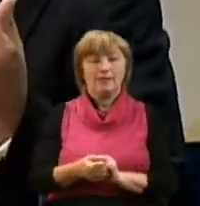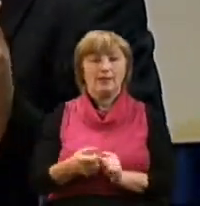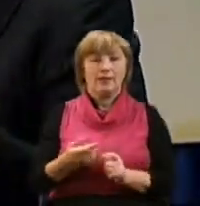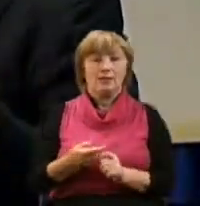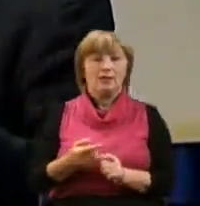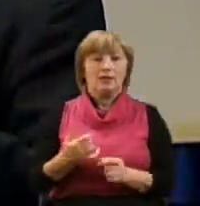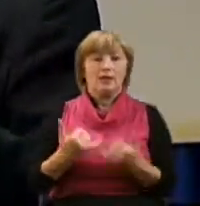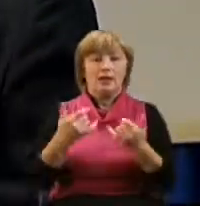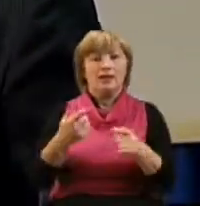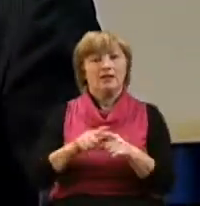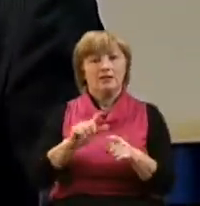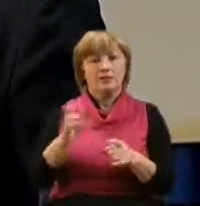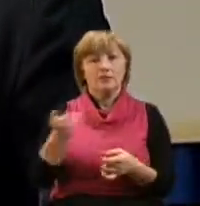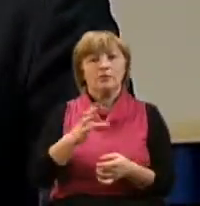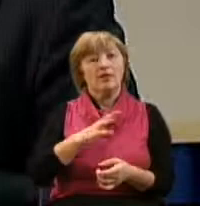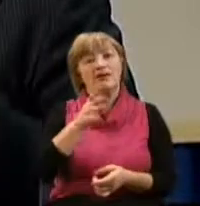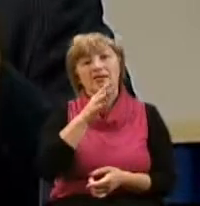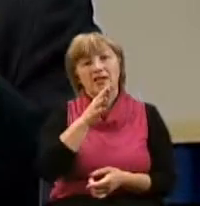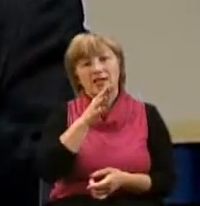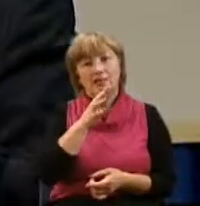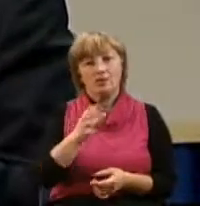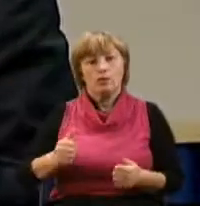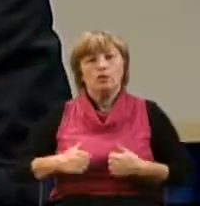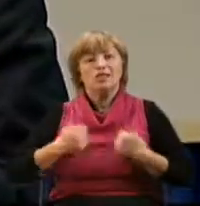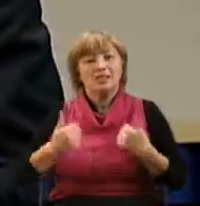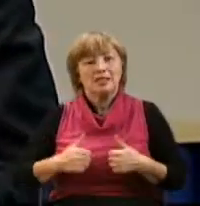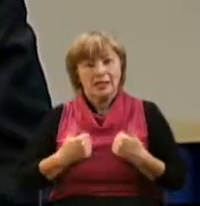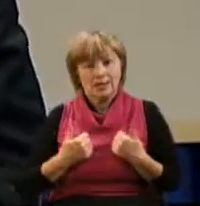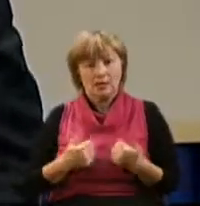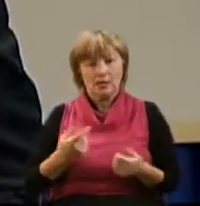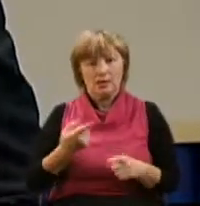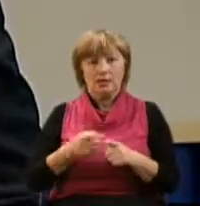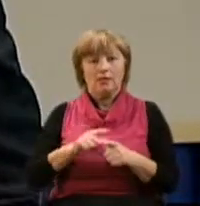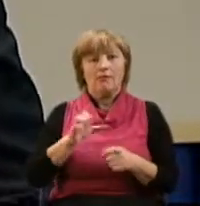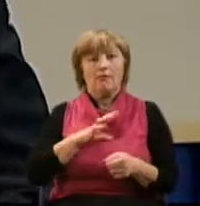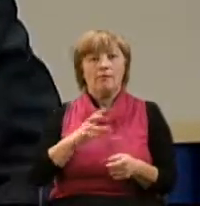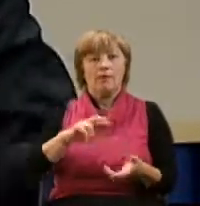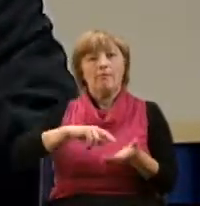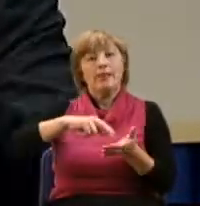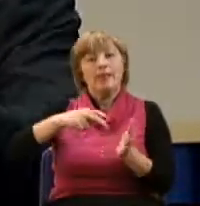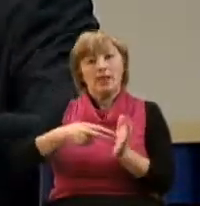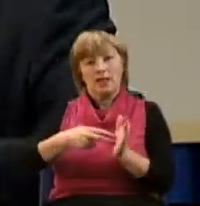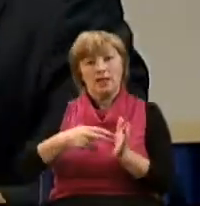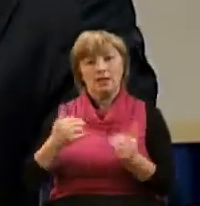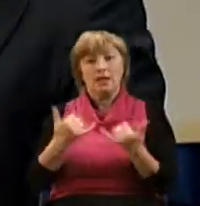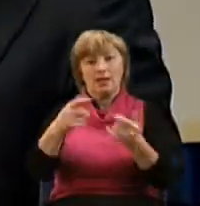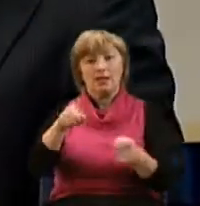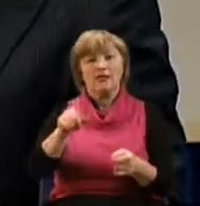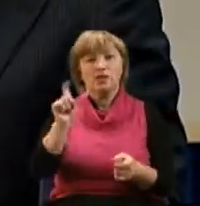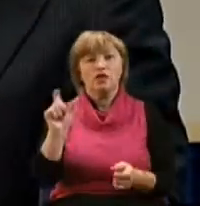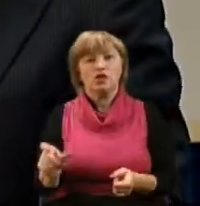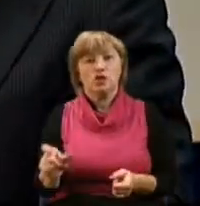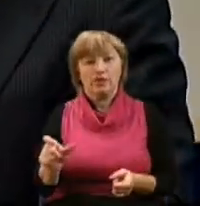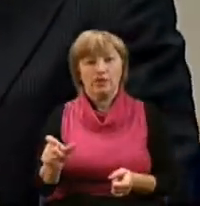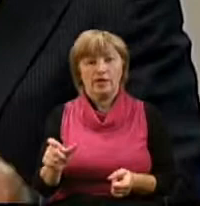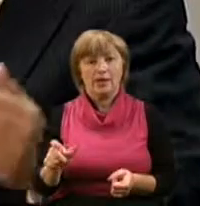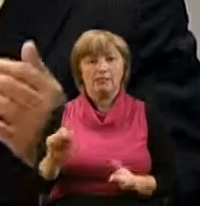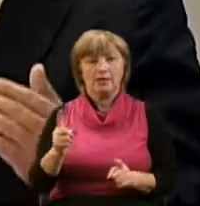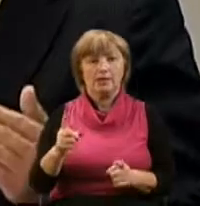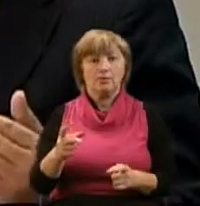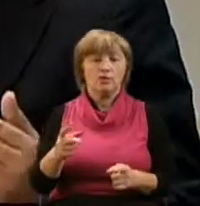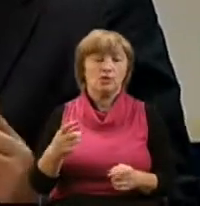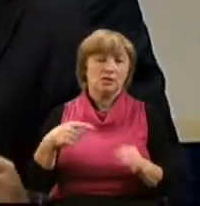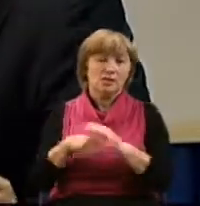Для этого нужно было время, для этого нужны были усилия. И это был определенный план для этого человека, потому что